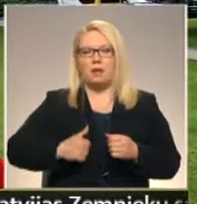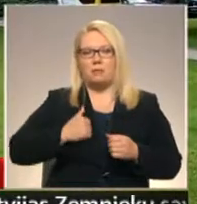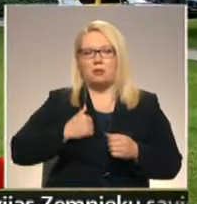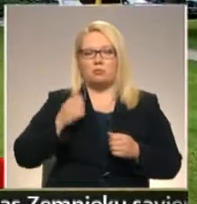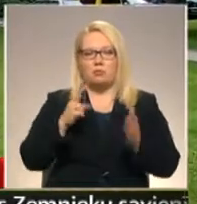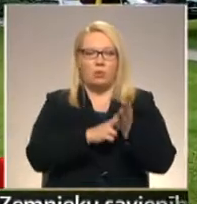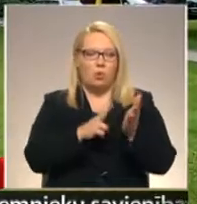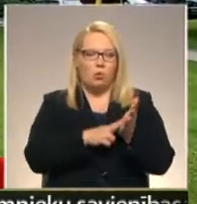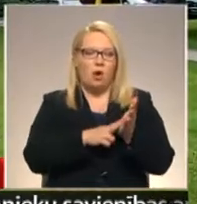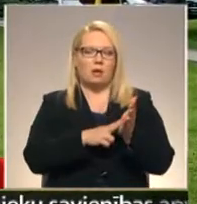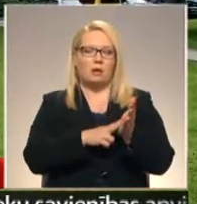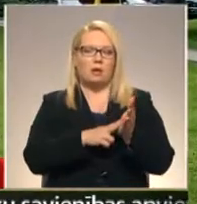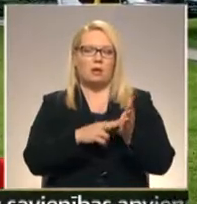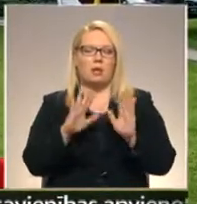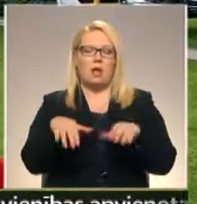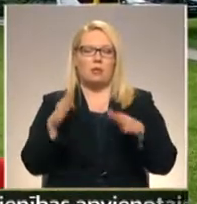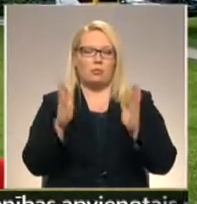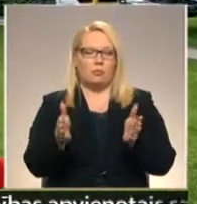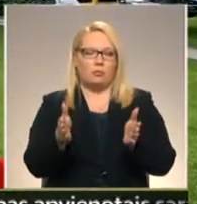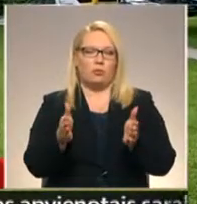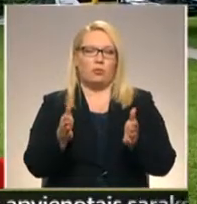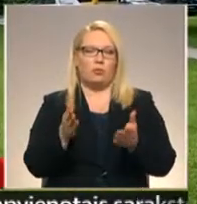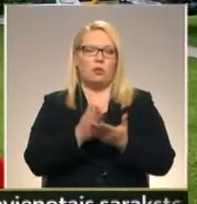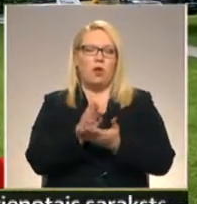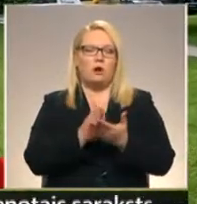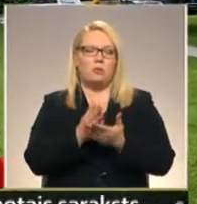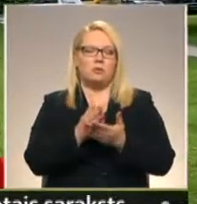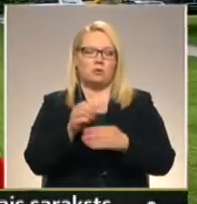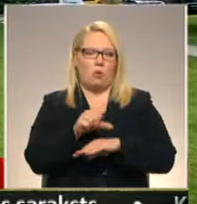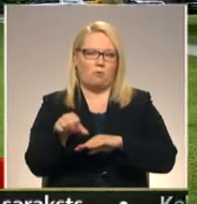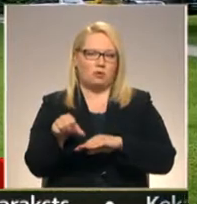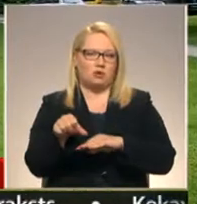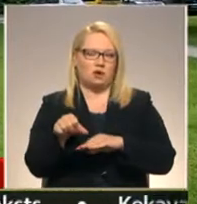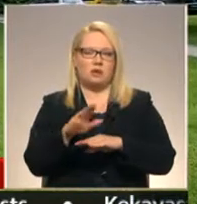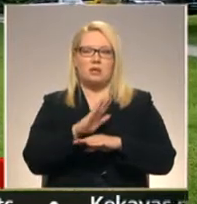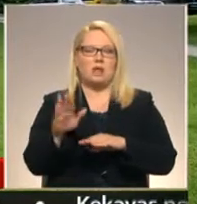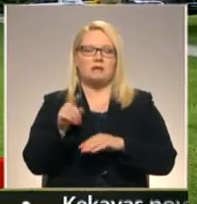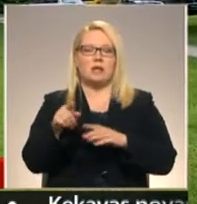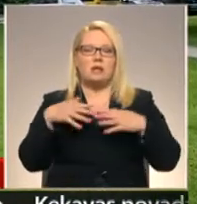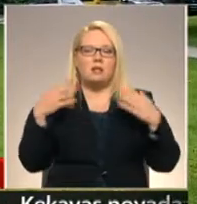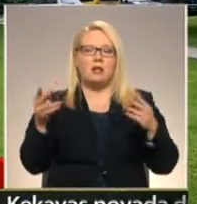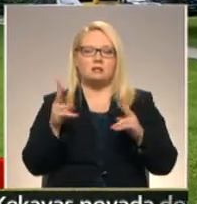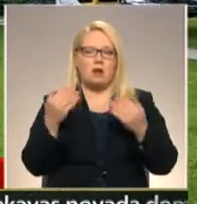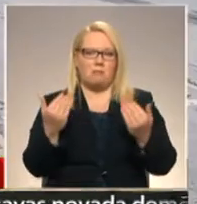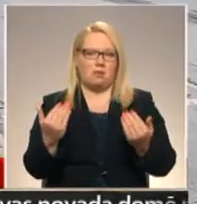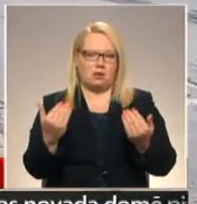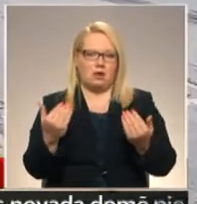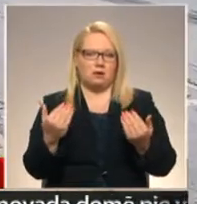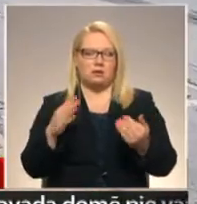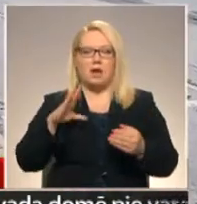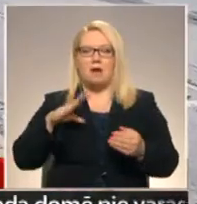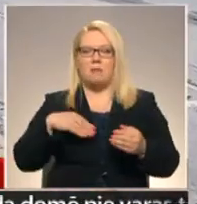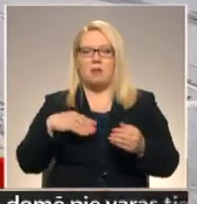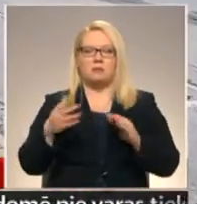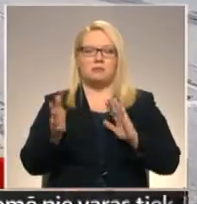nodokļi, lai būtu normas robežās. Nevis tik liels, kā patreiz. Pēc